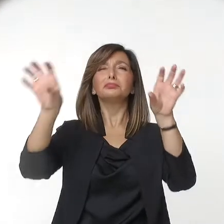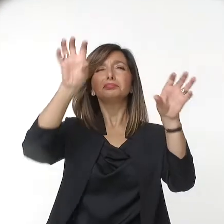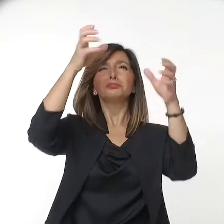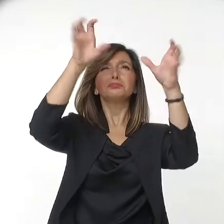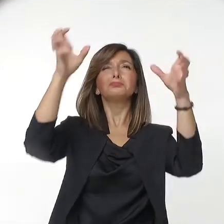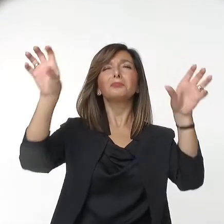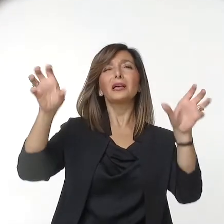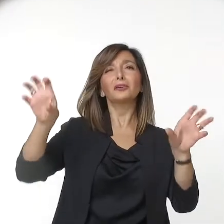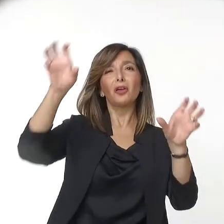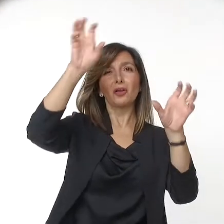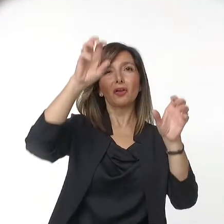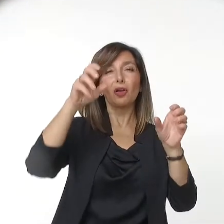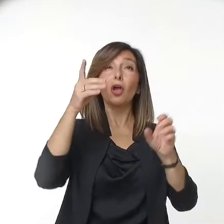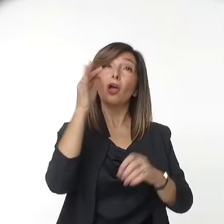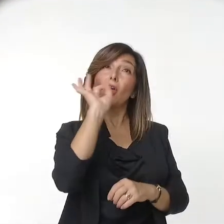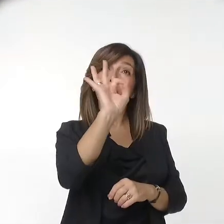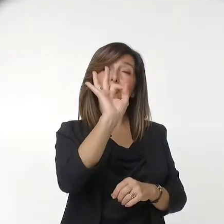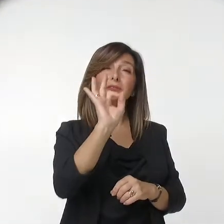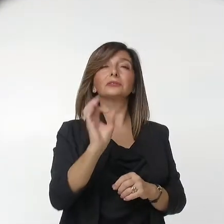alla fine del settecento.